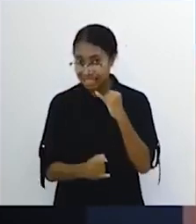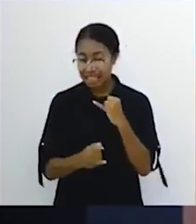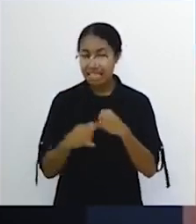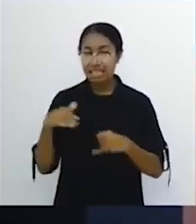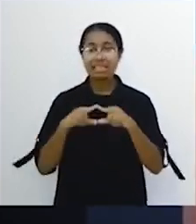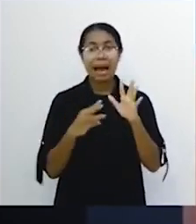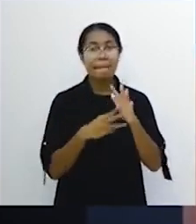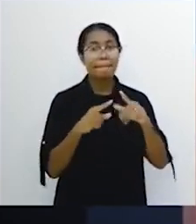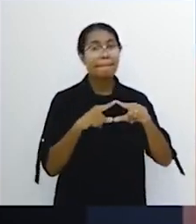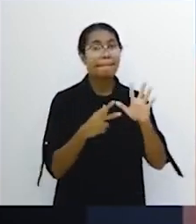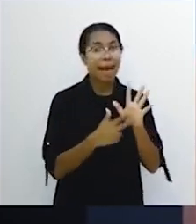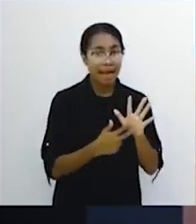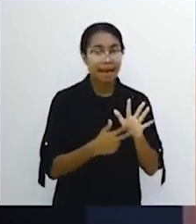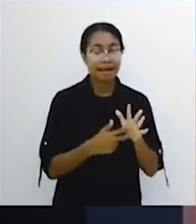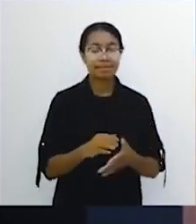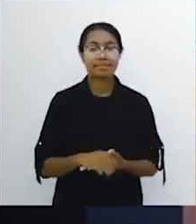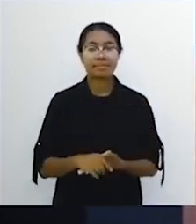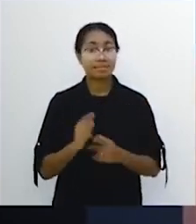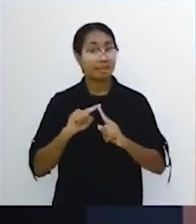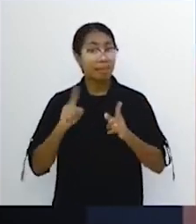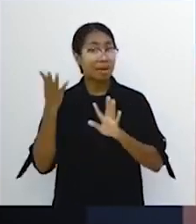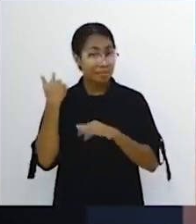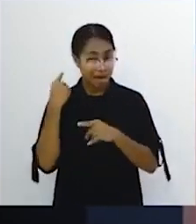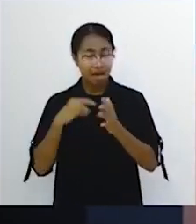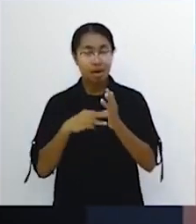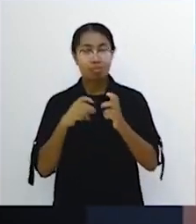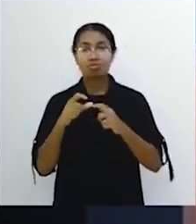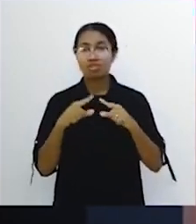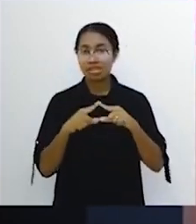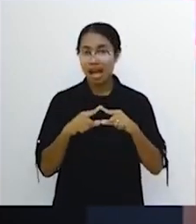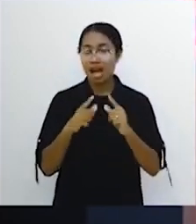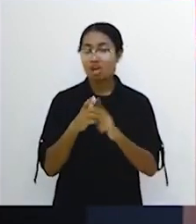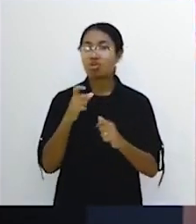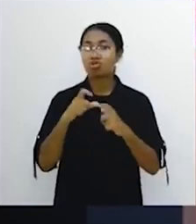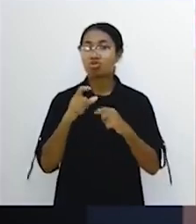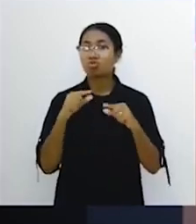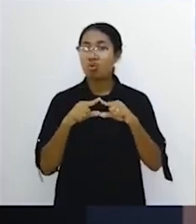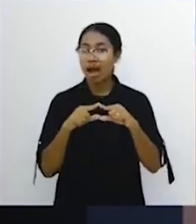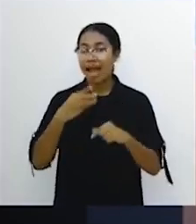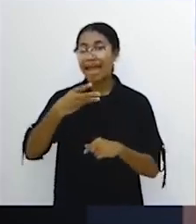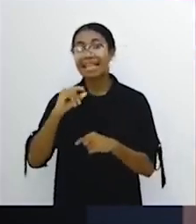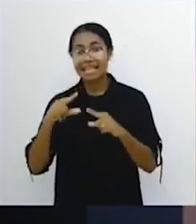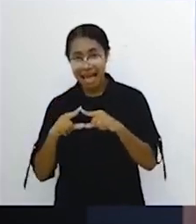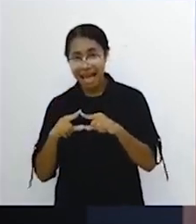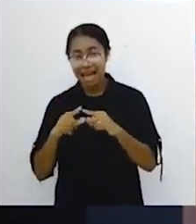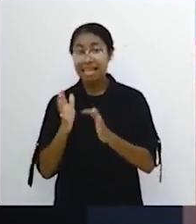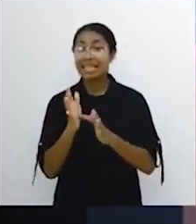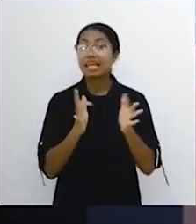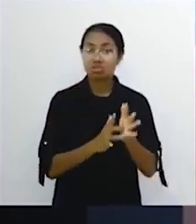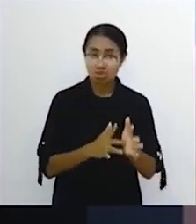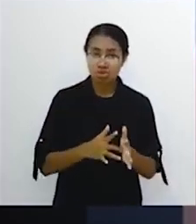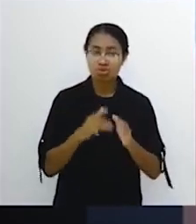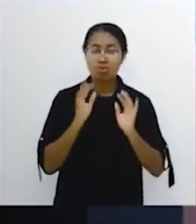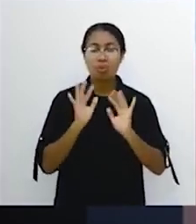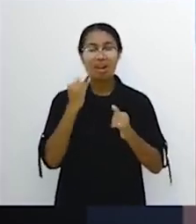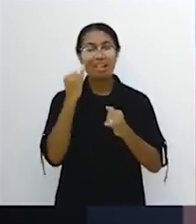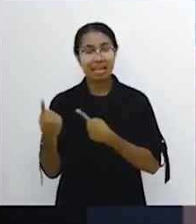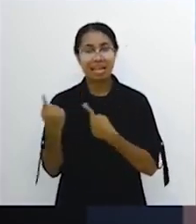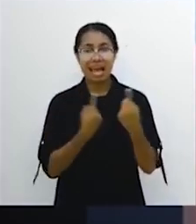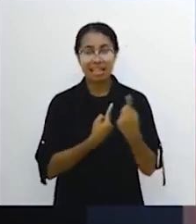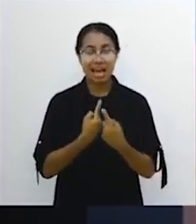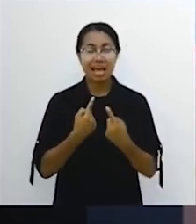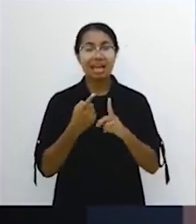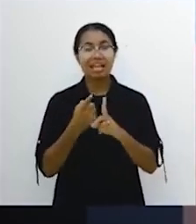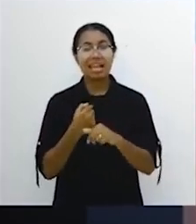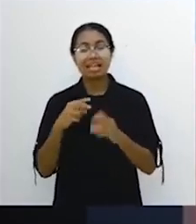mujisat yang pertama. Musa, Yosua, Elia, Elisa, Yesus dan para rasul. Itu dari Tuhan. Gerombolan terakhir. Datang